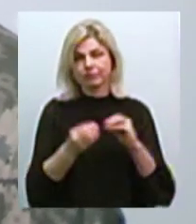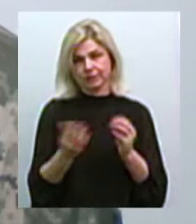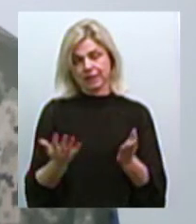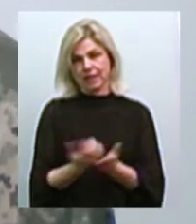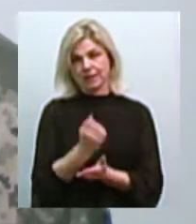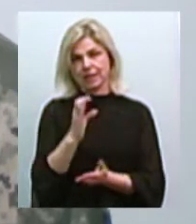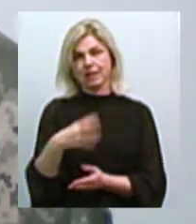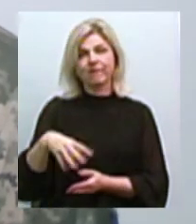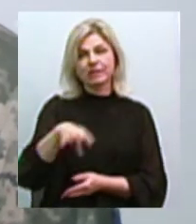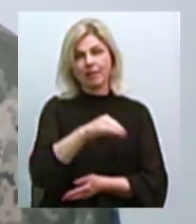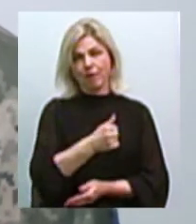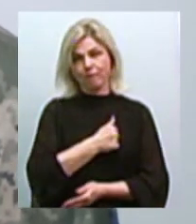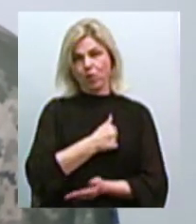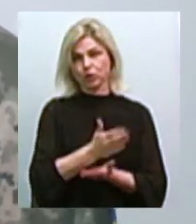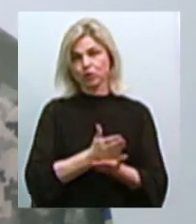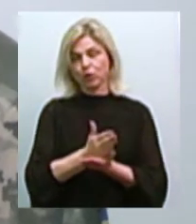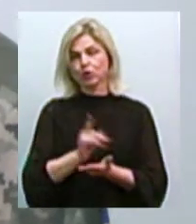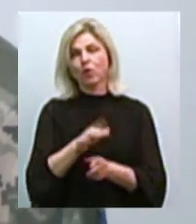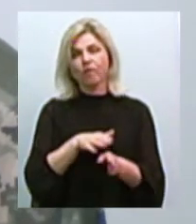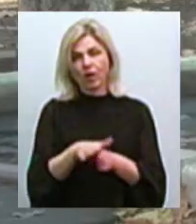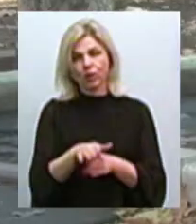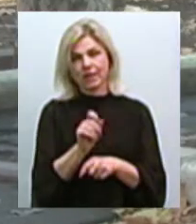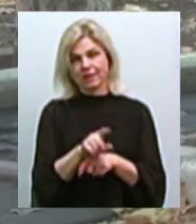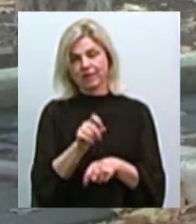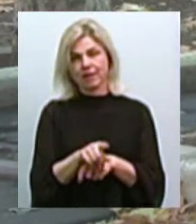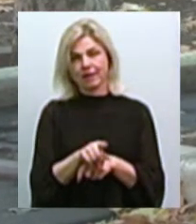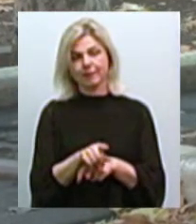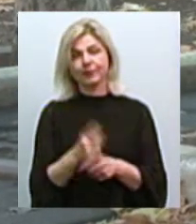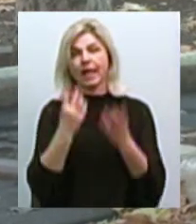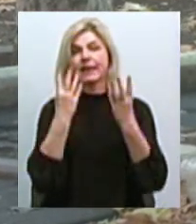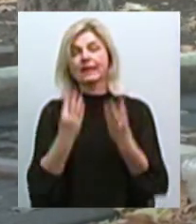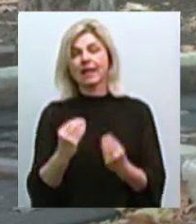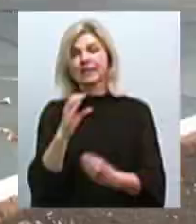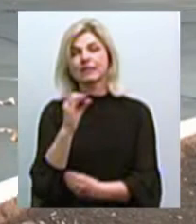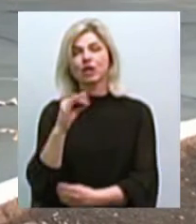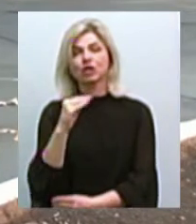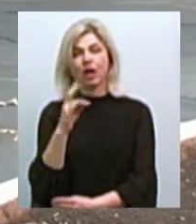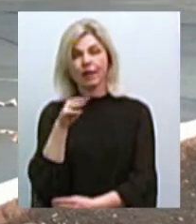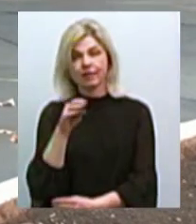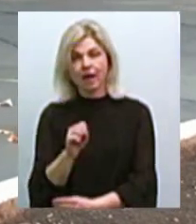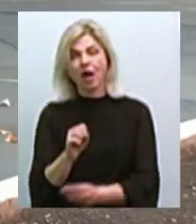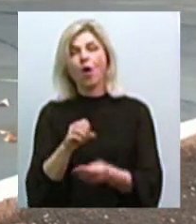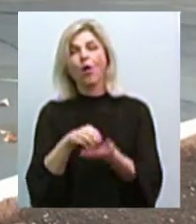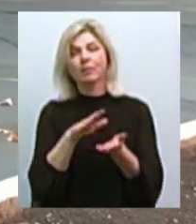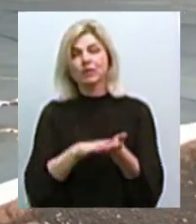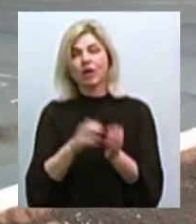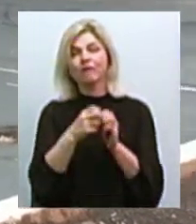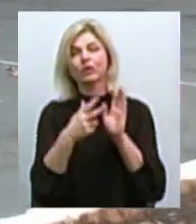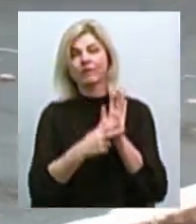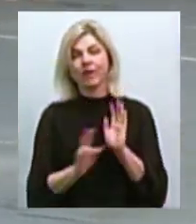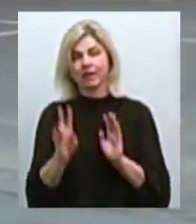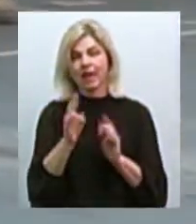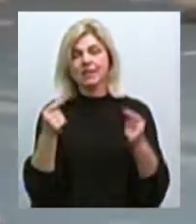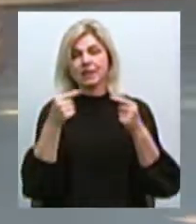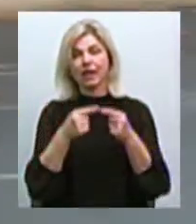усіма військовослужбовцями, аби виконати завдання поставлення. День сержанта відзначають 18 листопада. Згідно указу